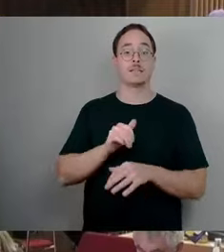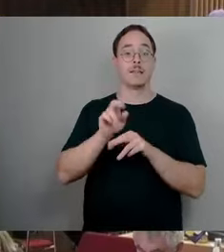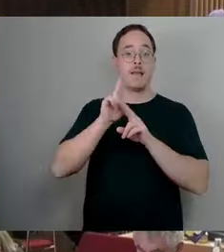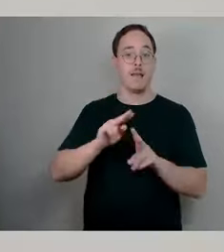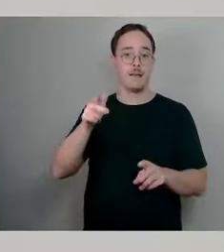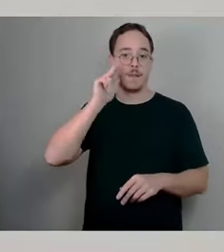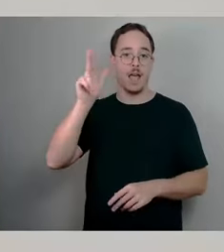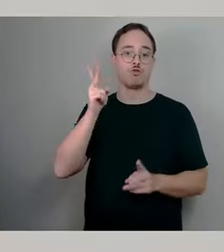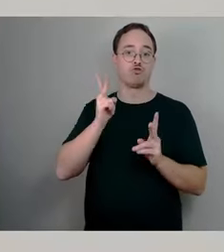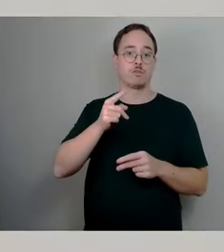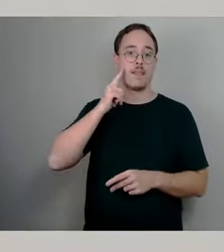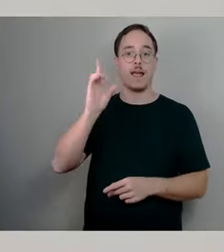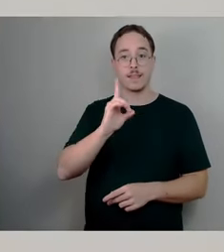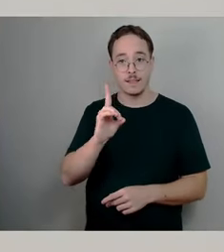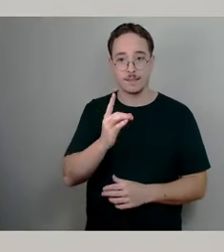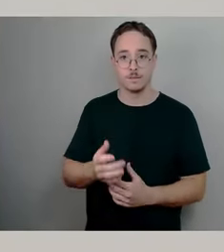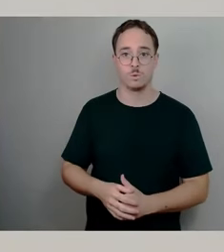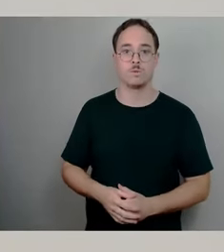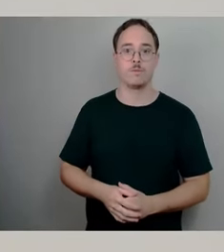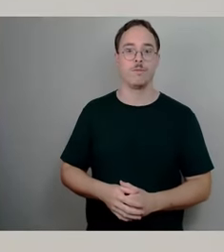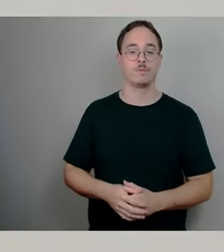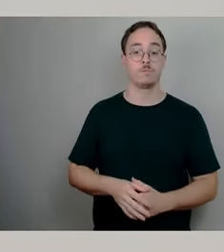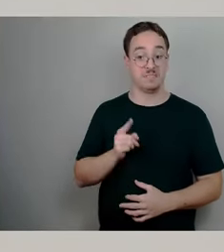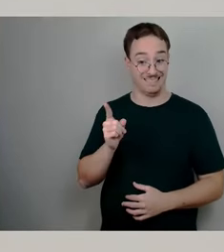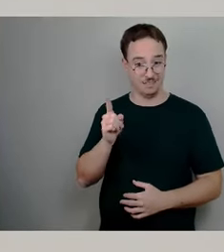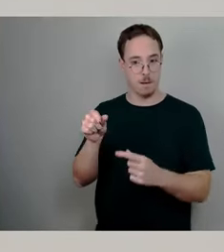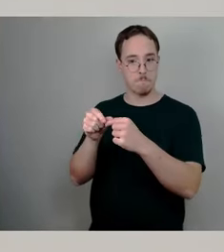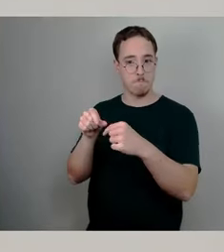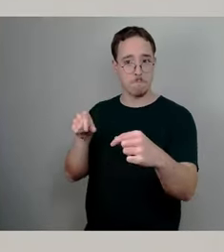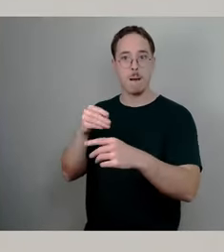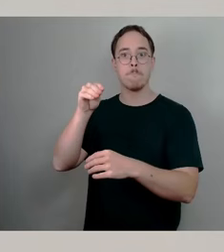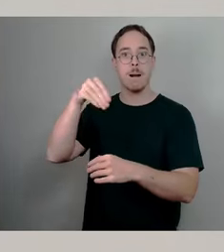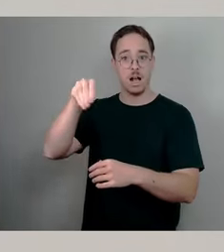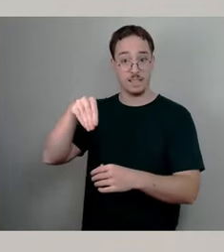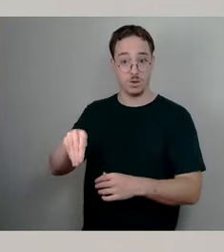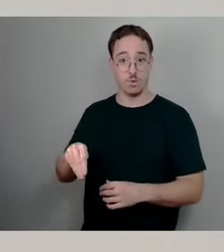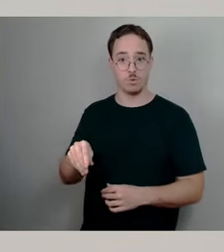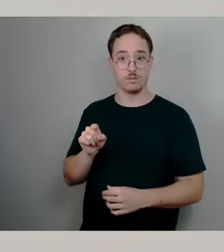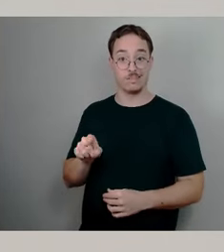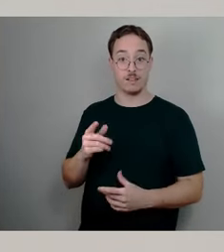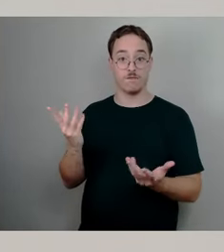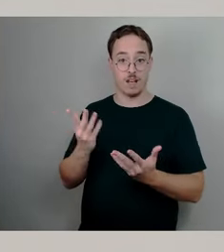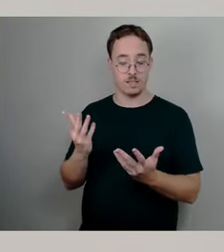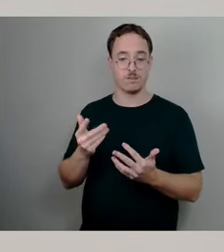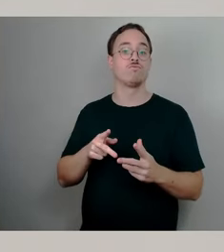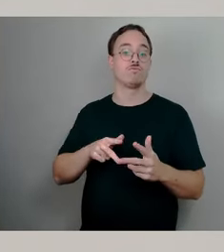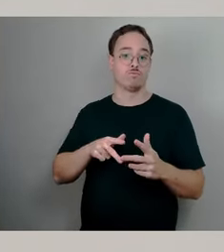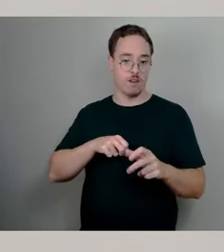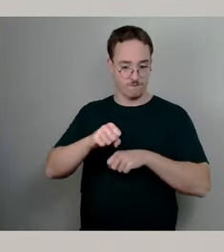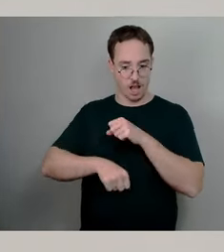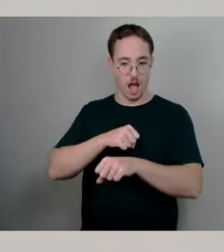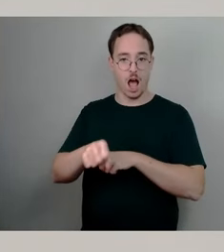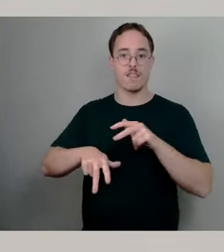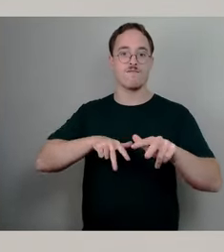Abmarkierung auf der Bautzer-Landstraße zwischen Steglichstraße und am Bauernbus ist Teil des vom Stadtrat beschlossenen Radverkehrskonzepts, nämlich konkret die